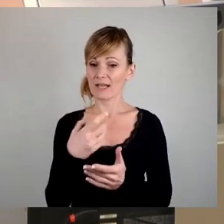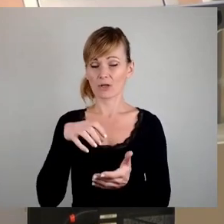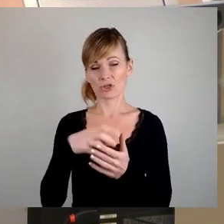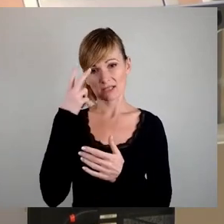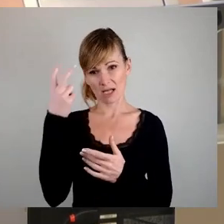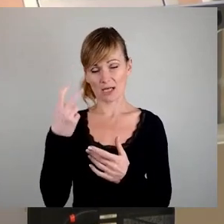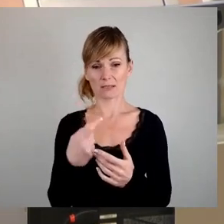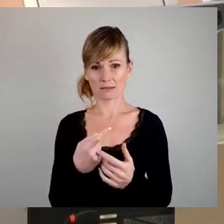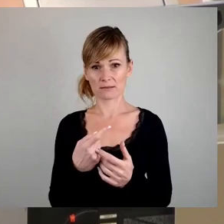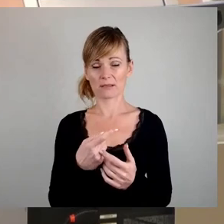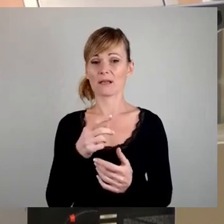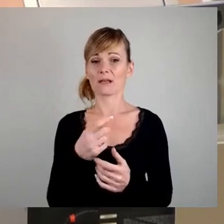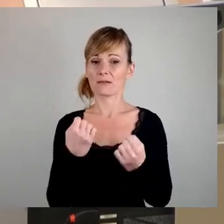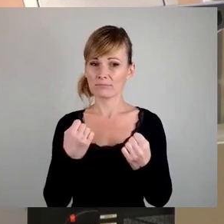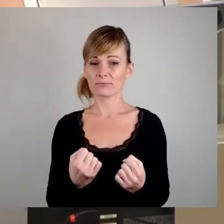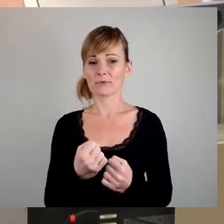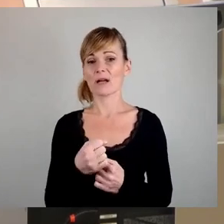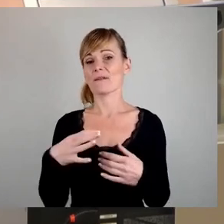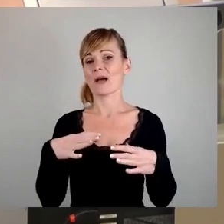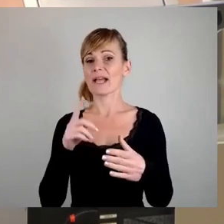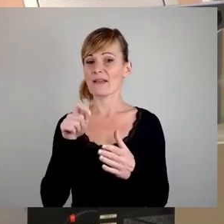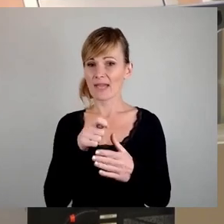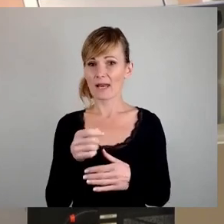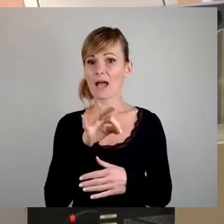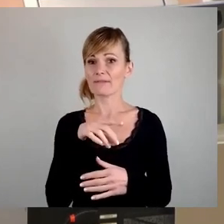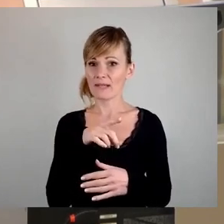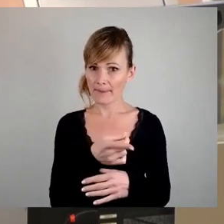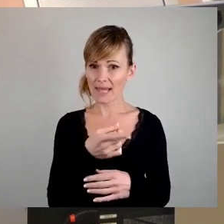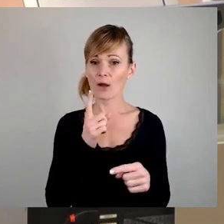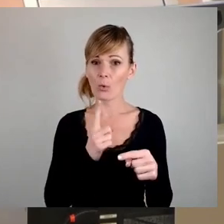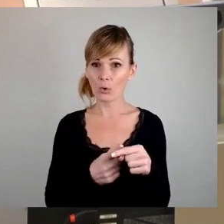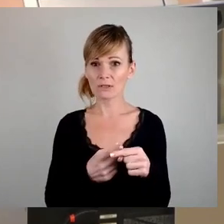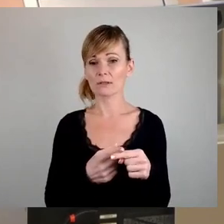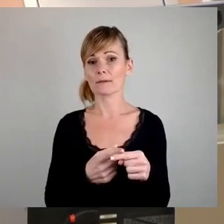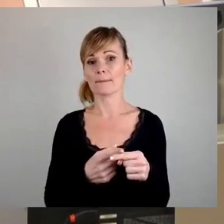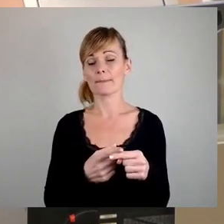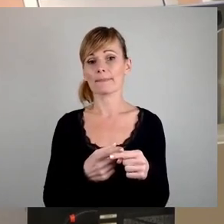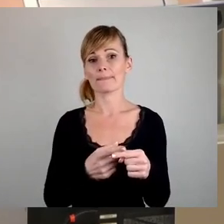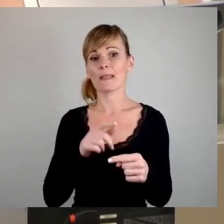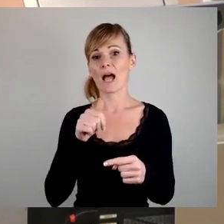FDP, die Freien Wähler und die sogenannte AfD